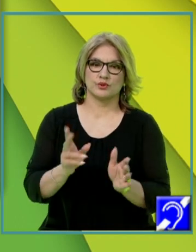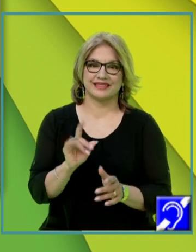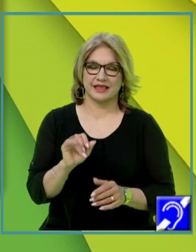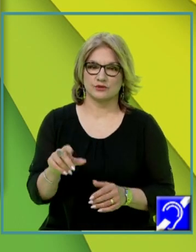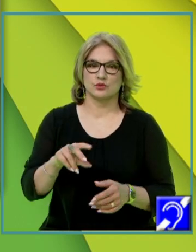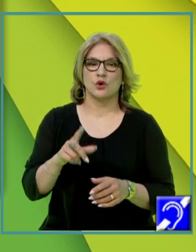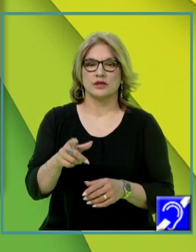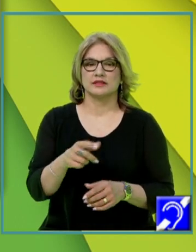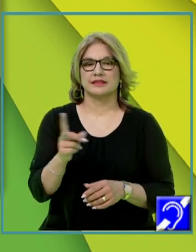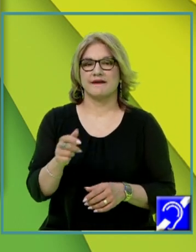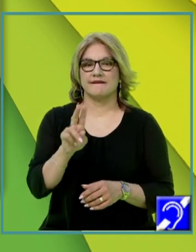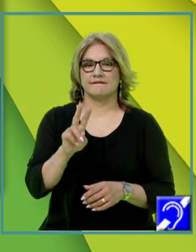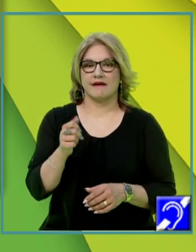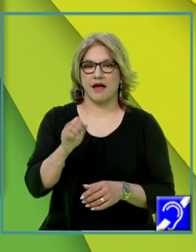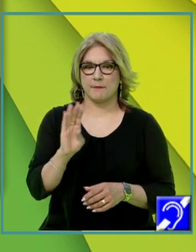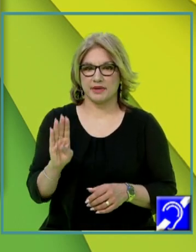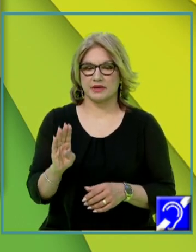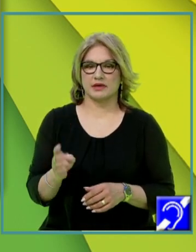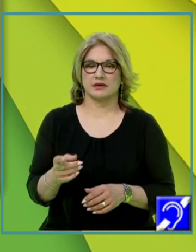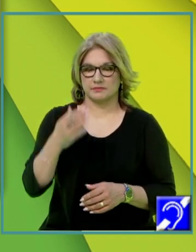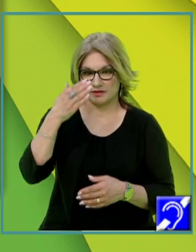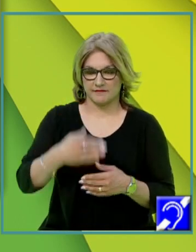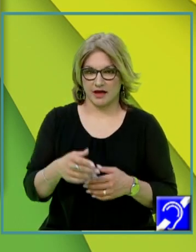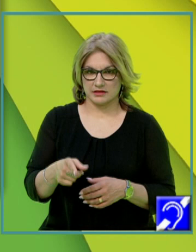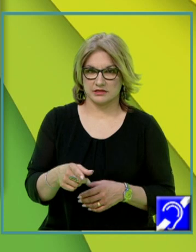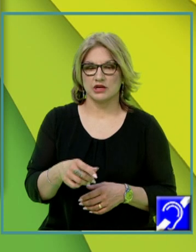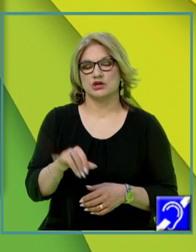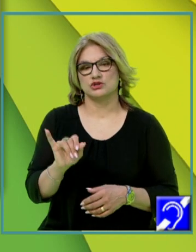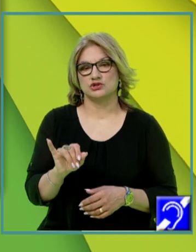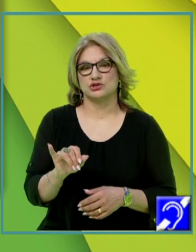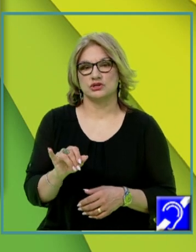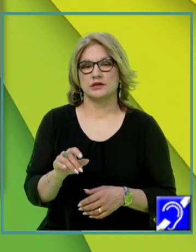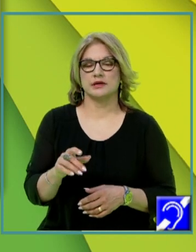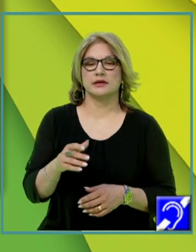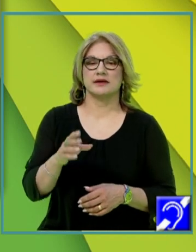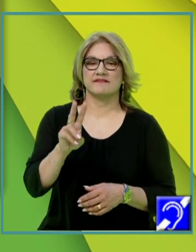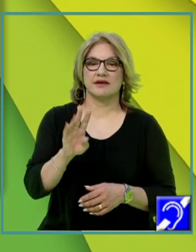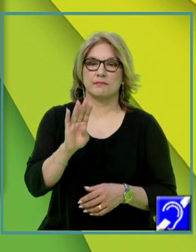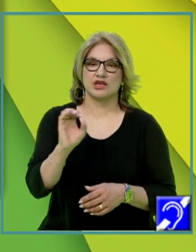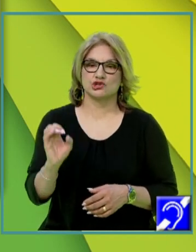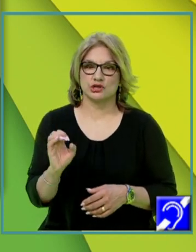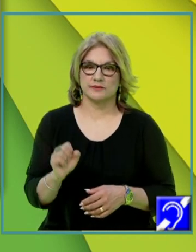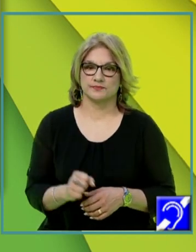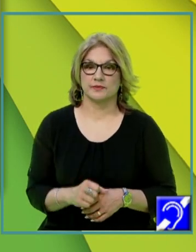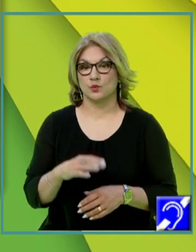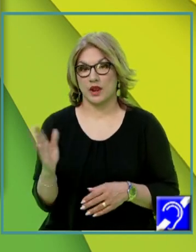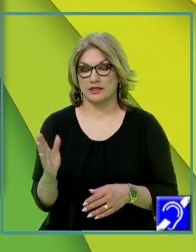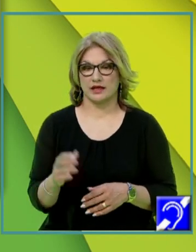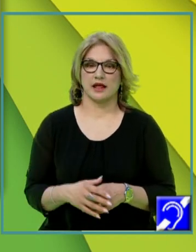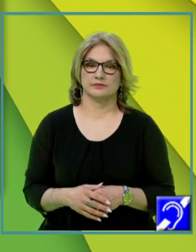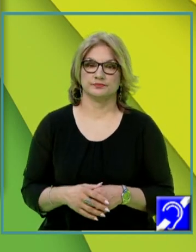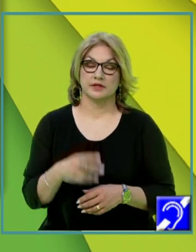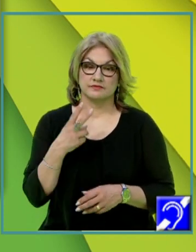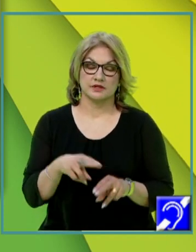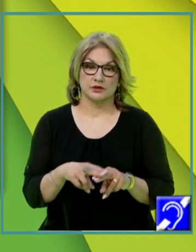VAB, deci planul din față, triunghiul VAB, și planul VBC, deci cu cel lateral. Și